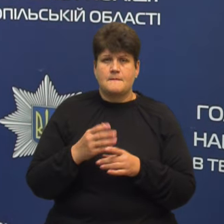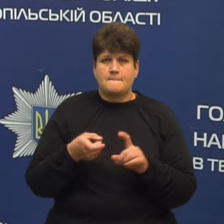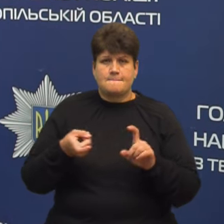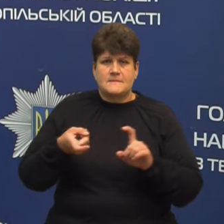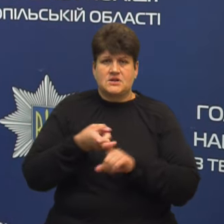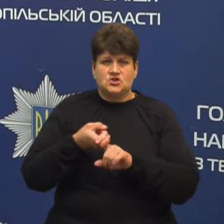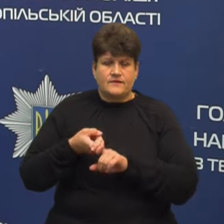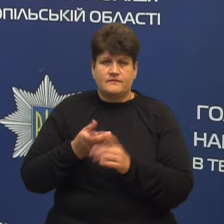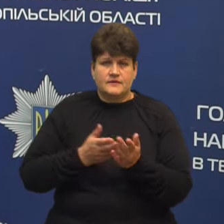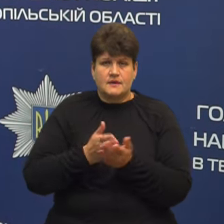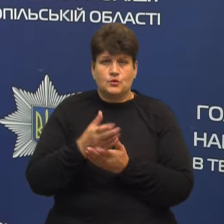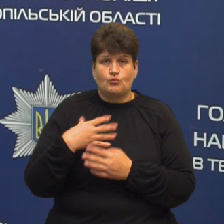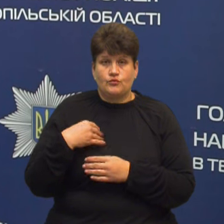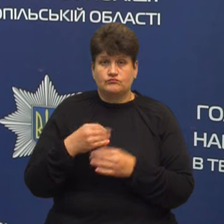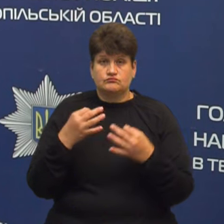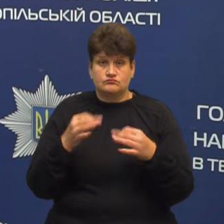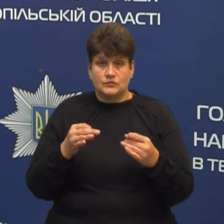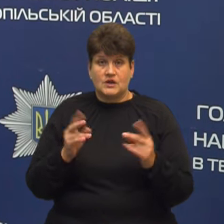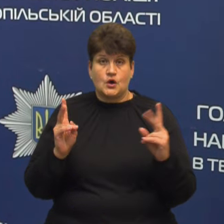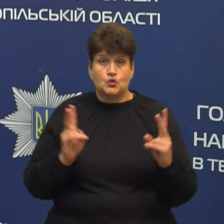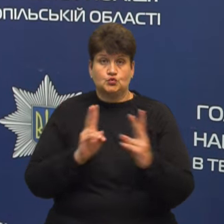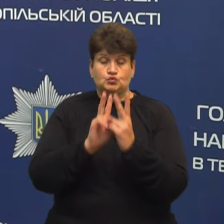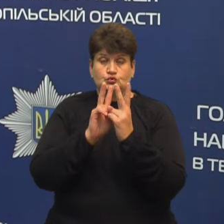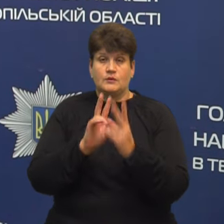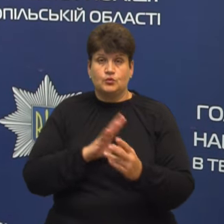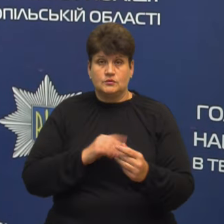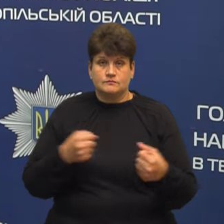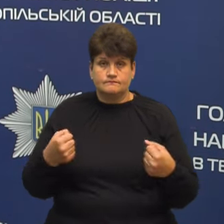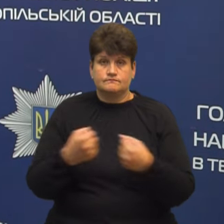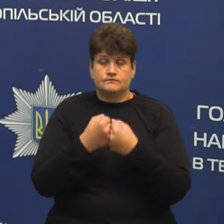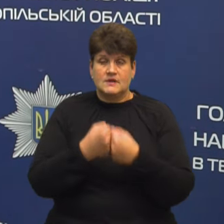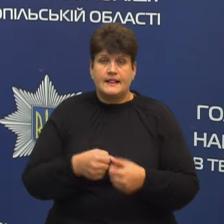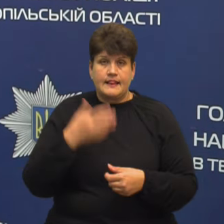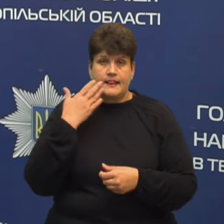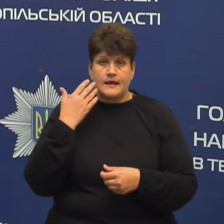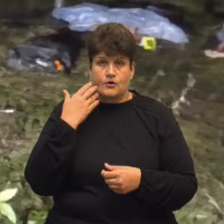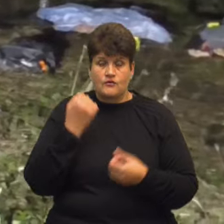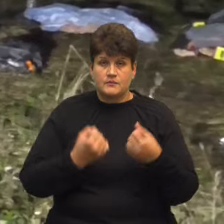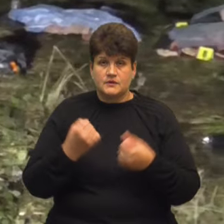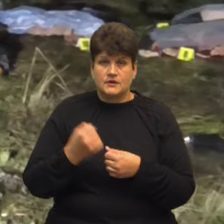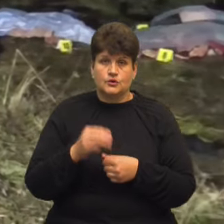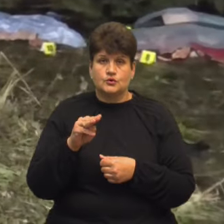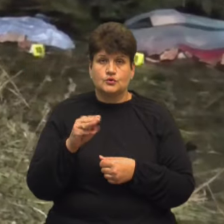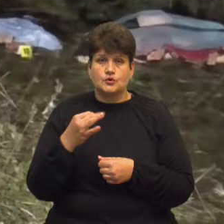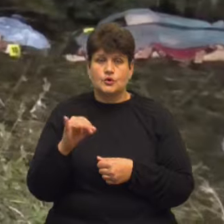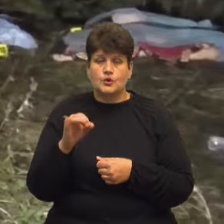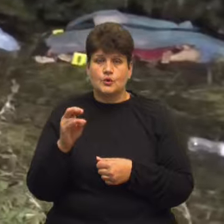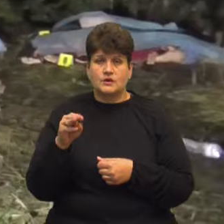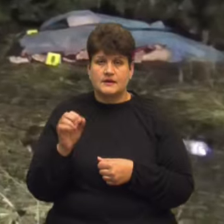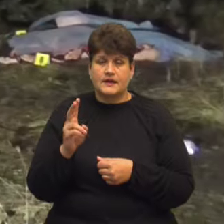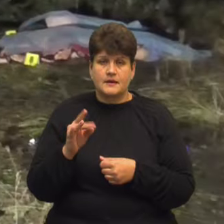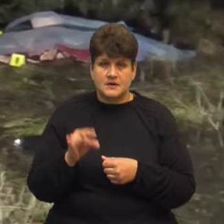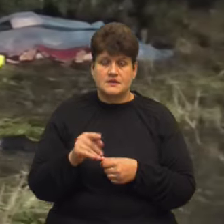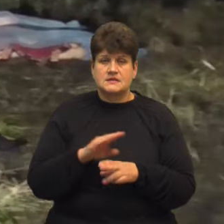Львів, допустив виїзд на зустрічну смугу руху, де відбулося зіткнення із легковим автомобілем «Тойота Кемрі» У аварії загинули водій та